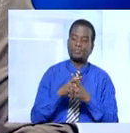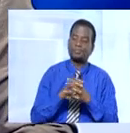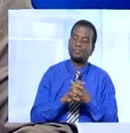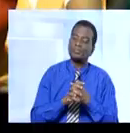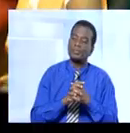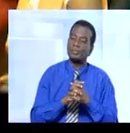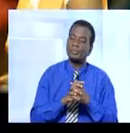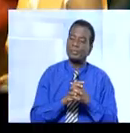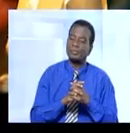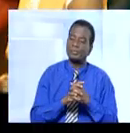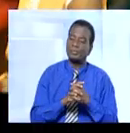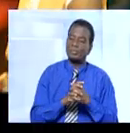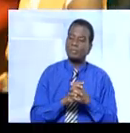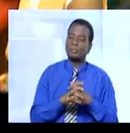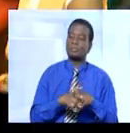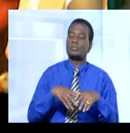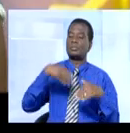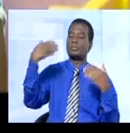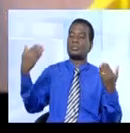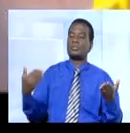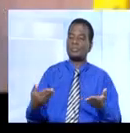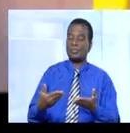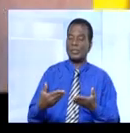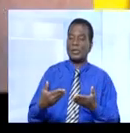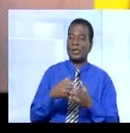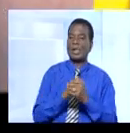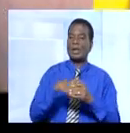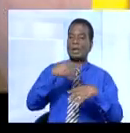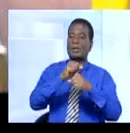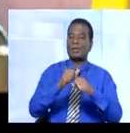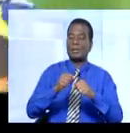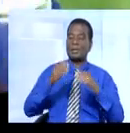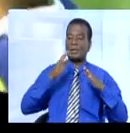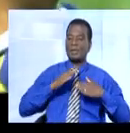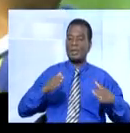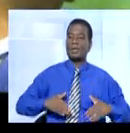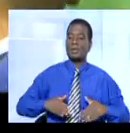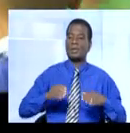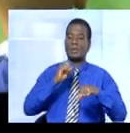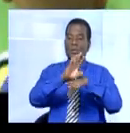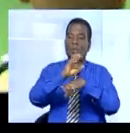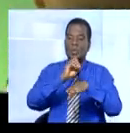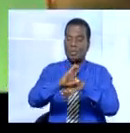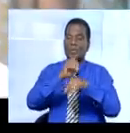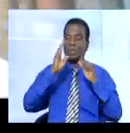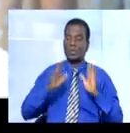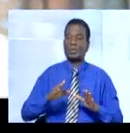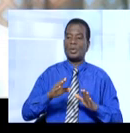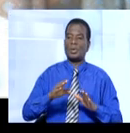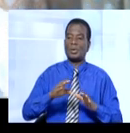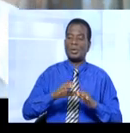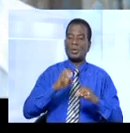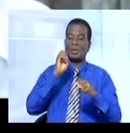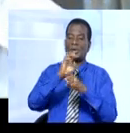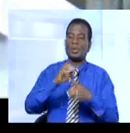'indemnité contributive au logement et à la création du corps initial des conseils d'éducation pré-scolaire de grade A3.